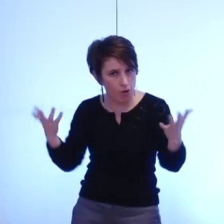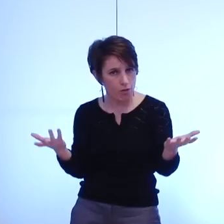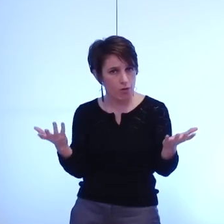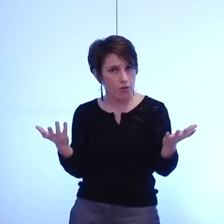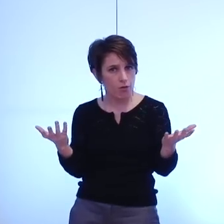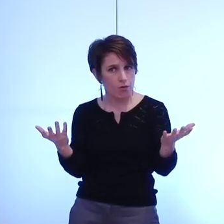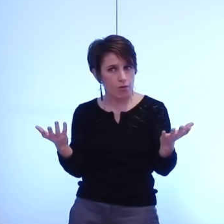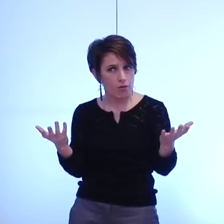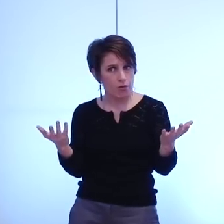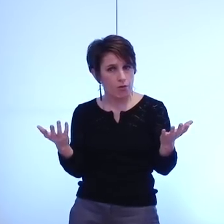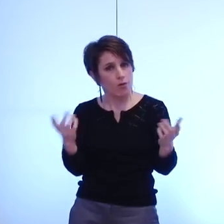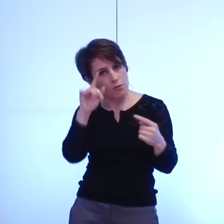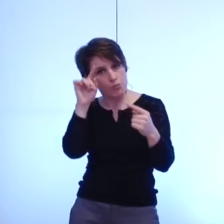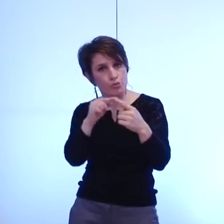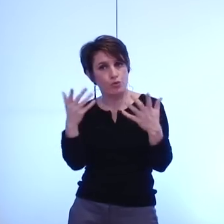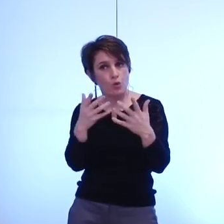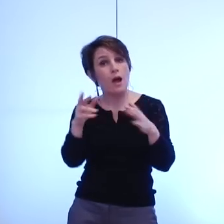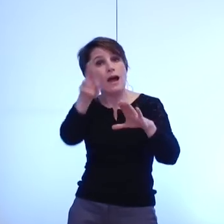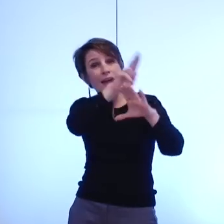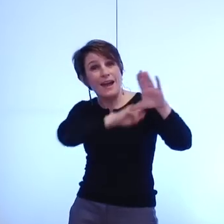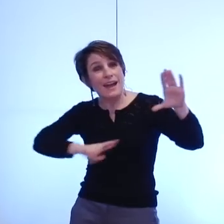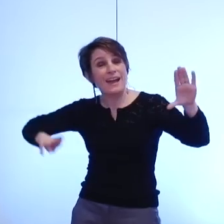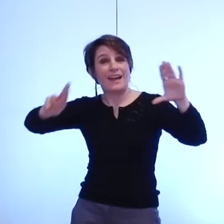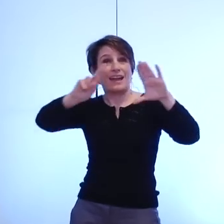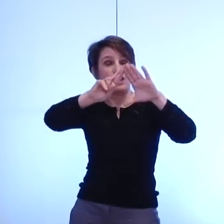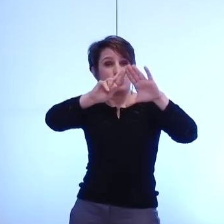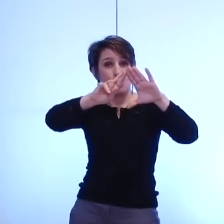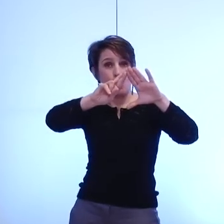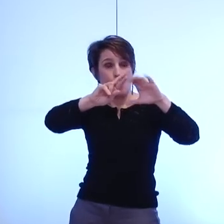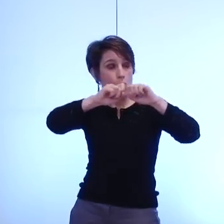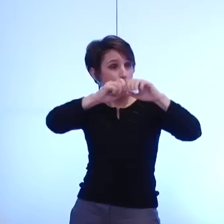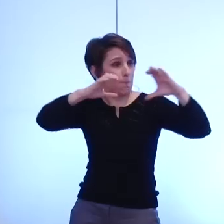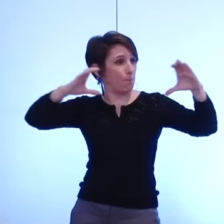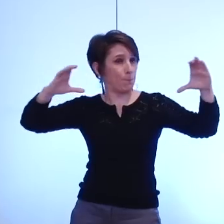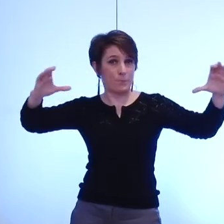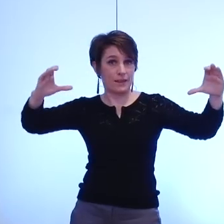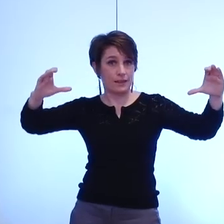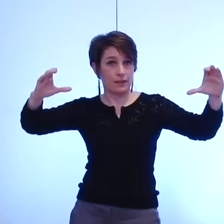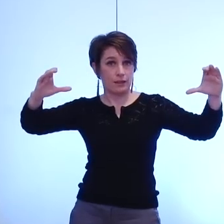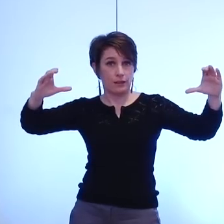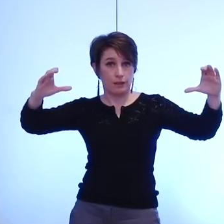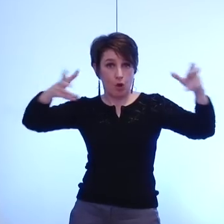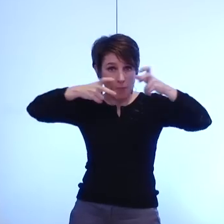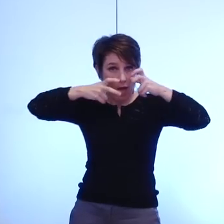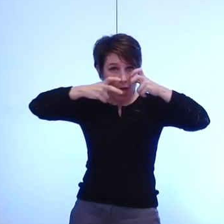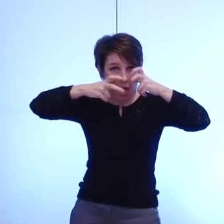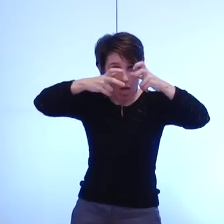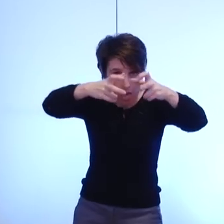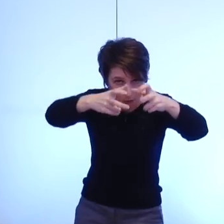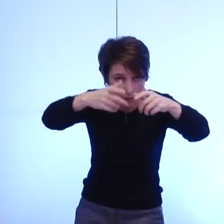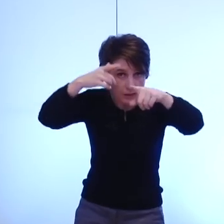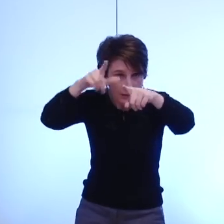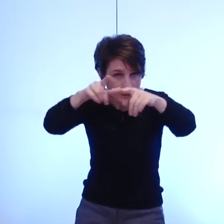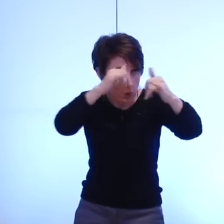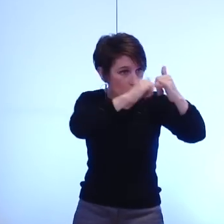afin que la région ne se retrouve pas tournée exclusivement autour de ce trio Lyon Saint